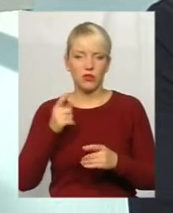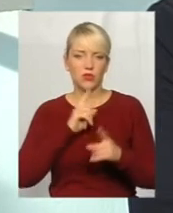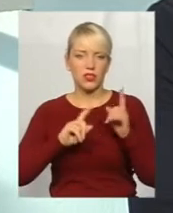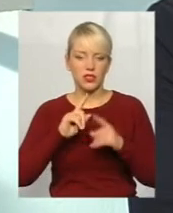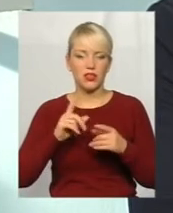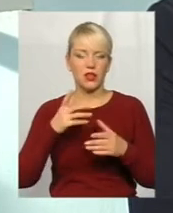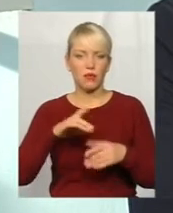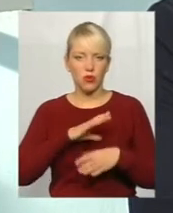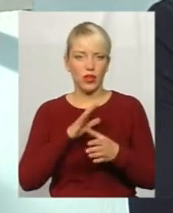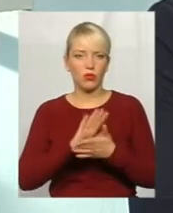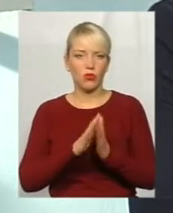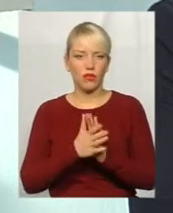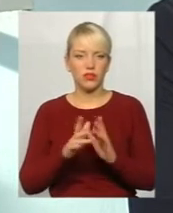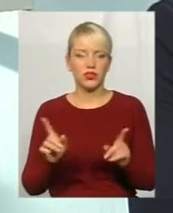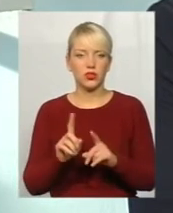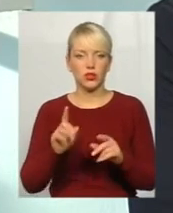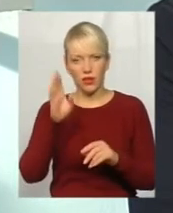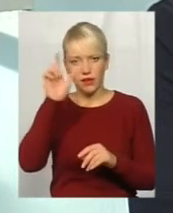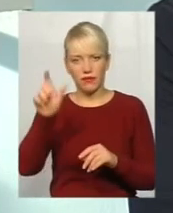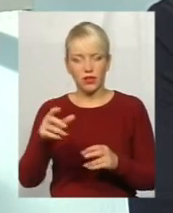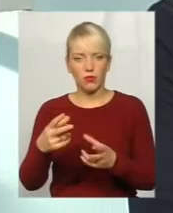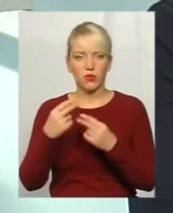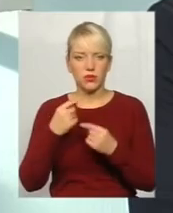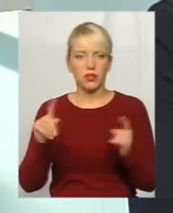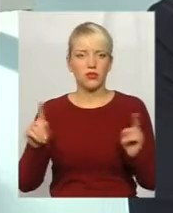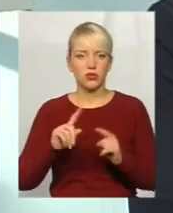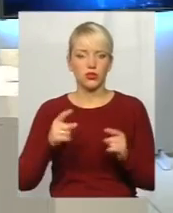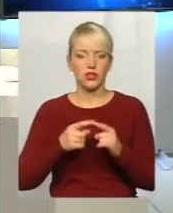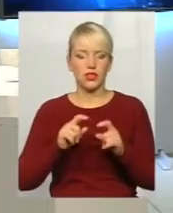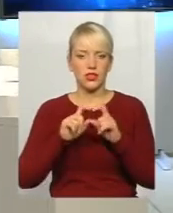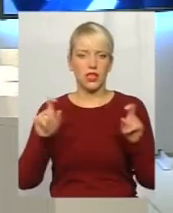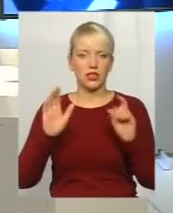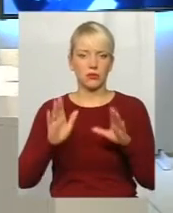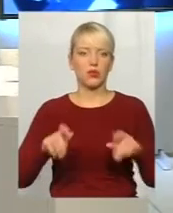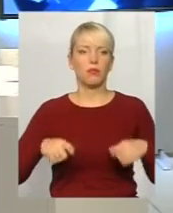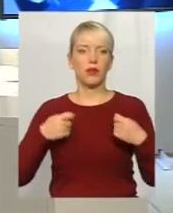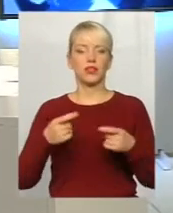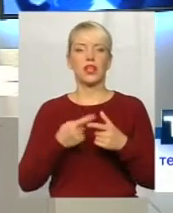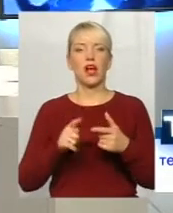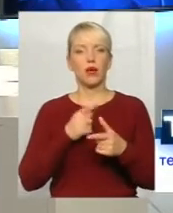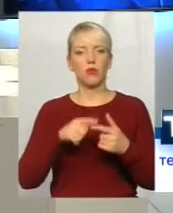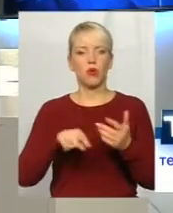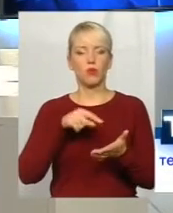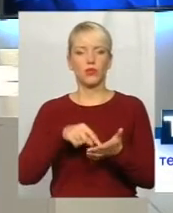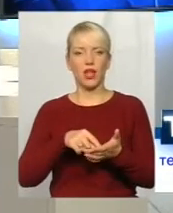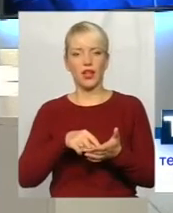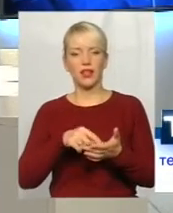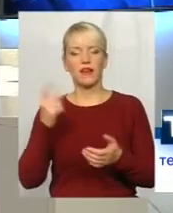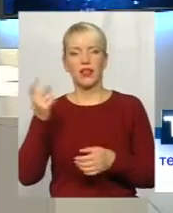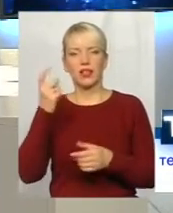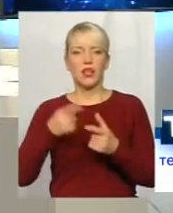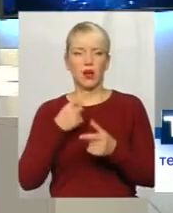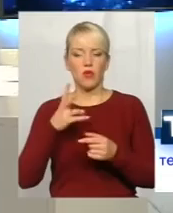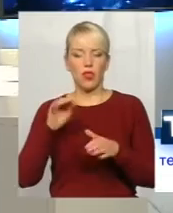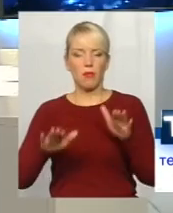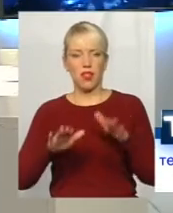була домовлення, що він пообіцяв, що цей заклад буде переданий або в комунальну власність, або на баланс обласної ради, що